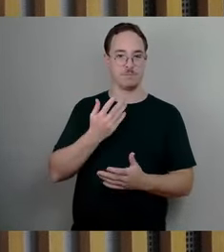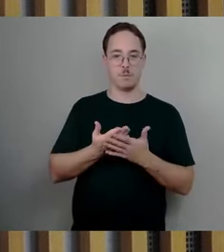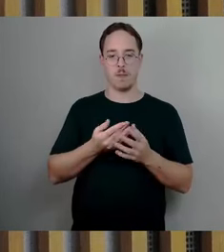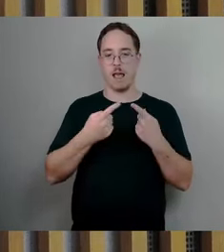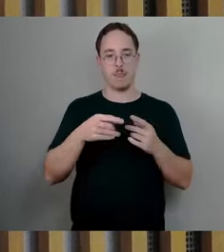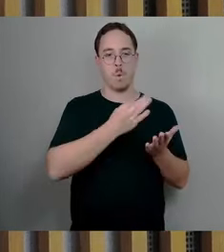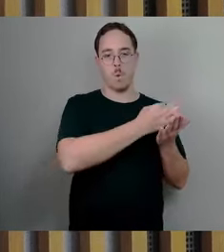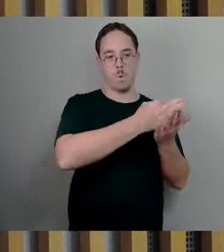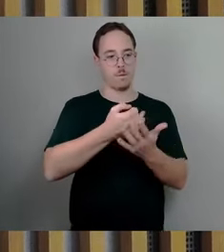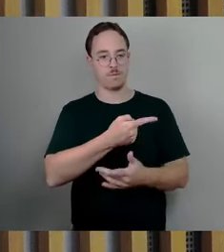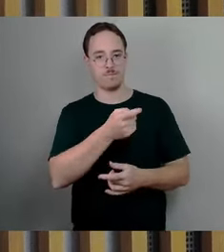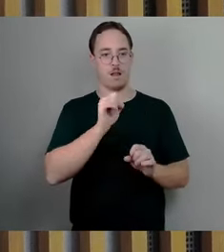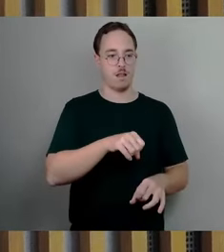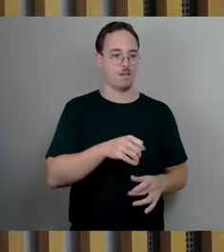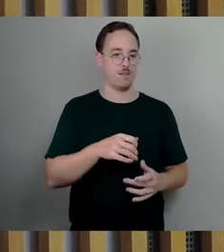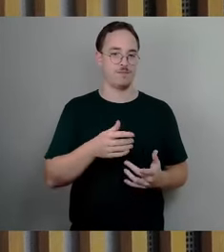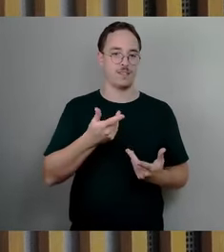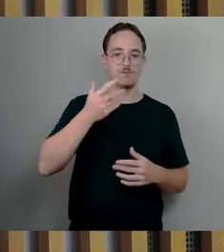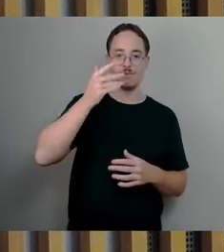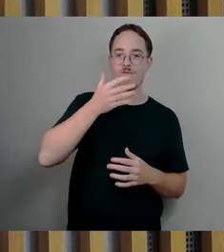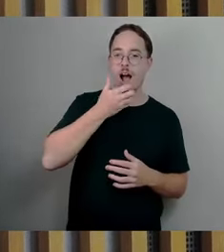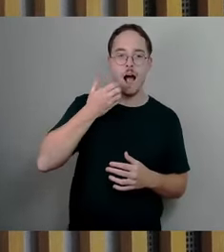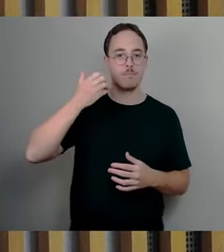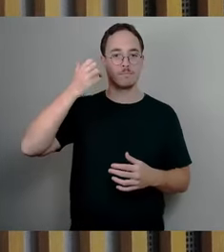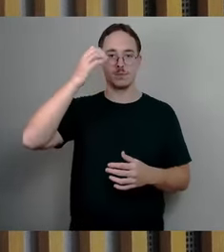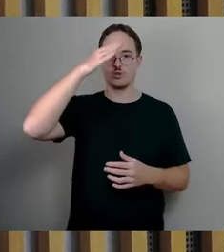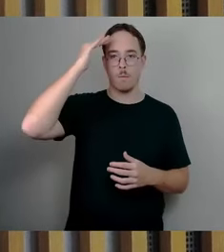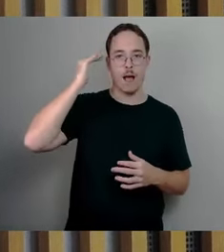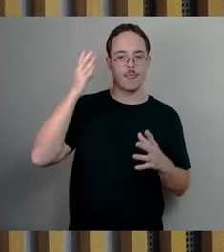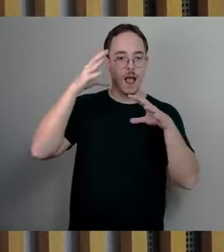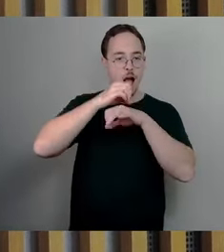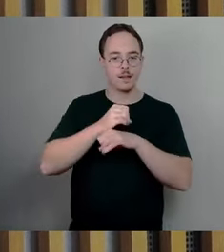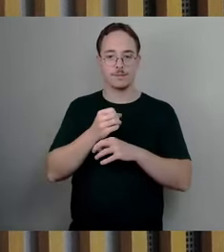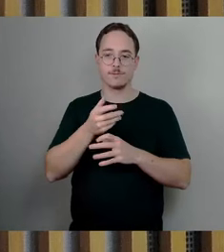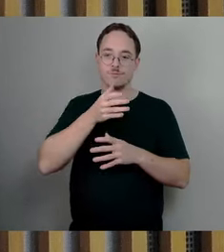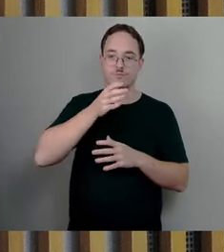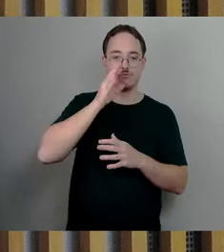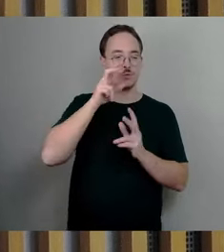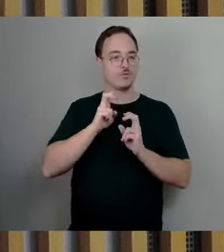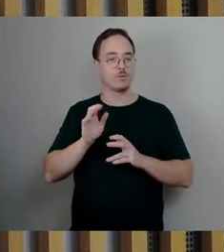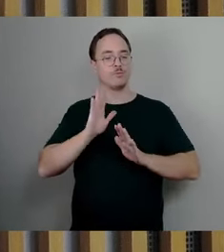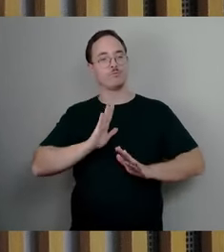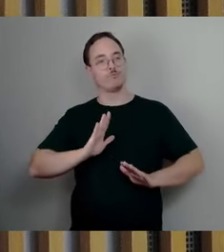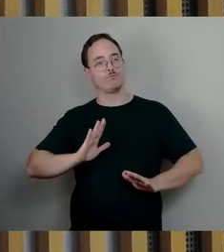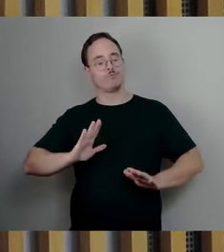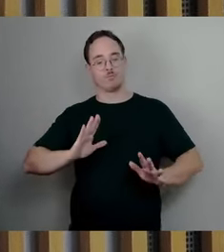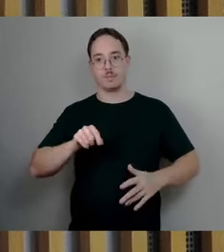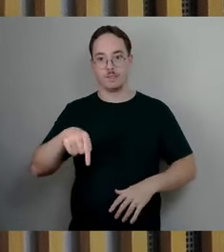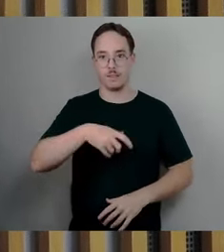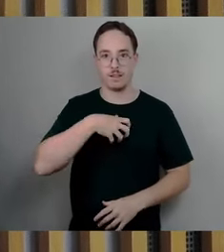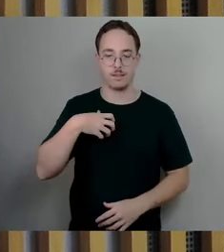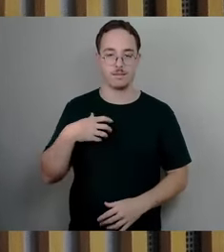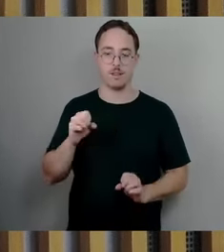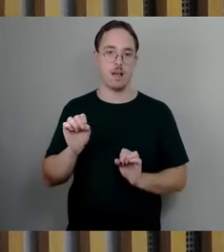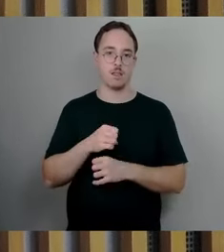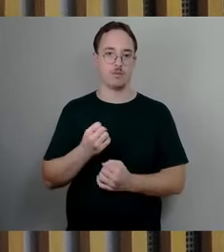ein Getränk zu sich nehmen, aber in Dresden ist dann Schluss. Und während sie dann einpacken müssen und gehen, hören sie aber über die Elbe